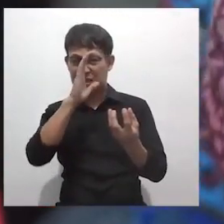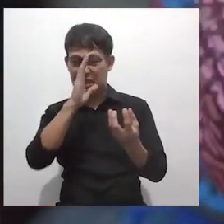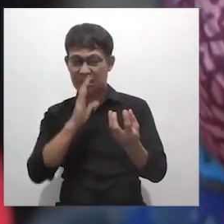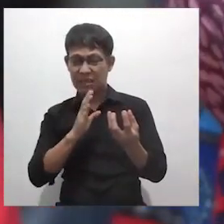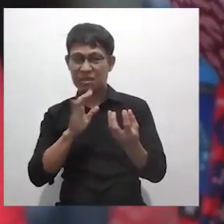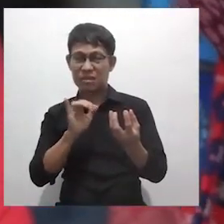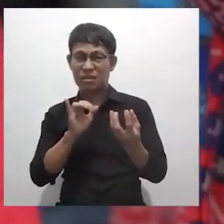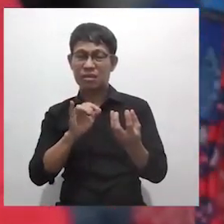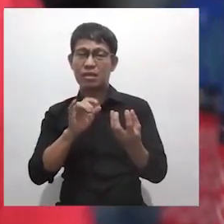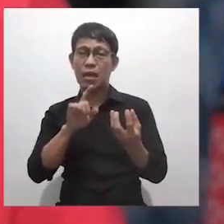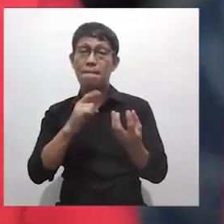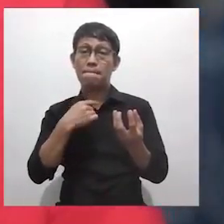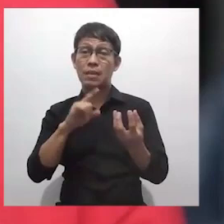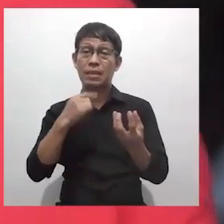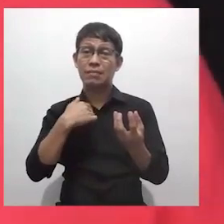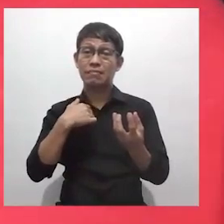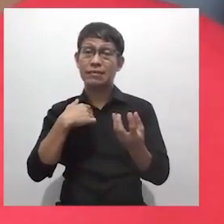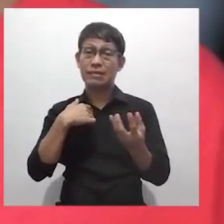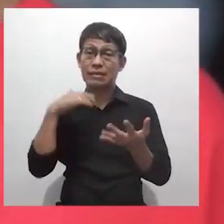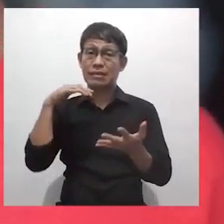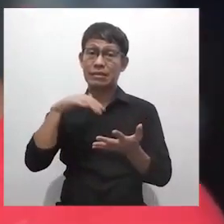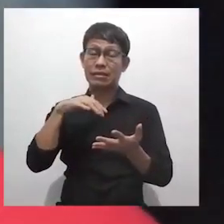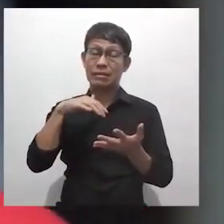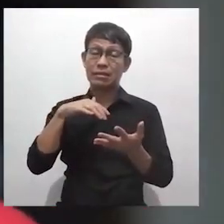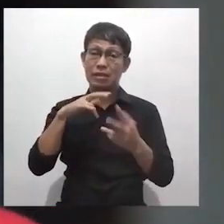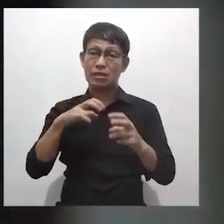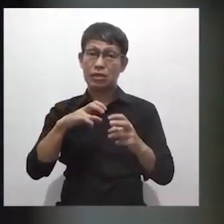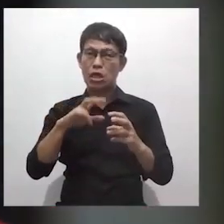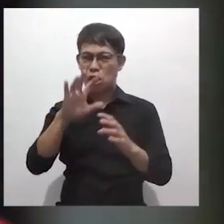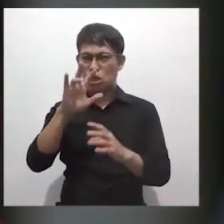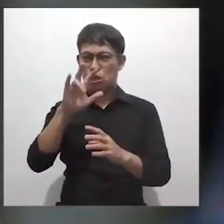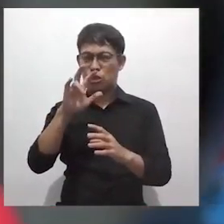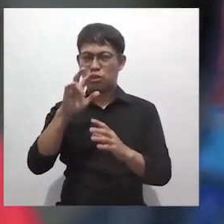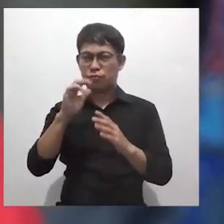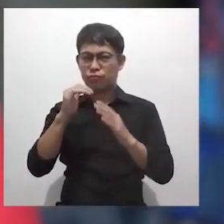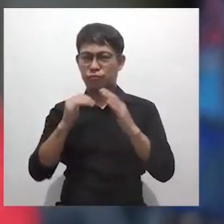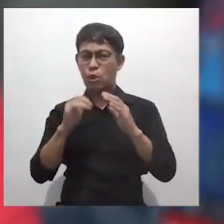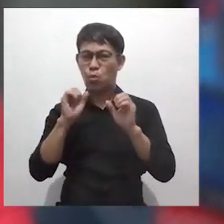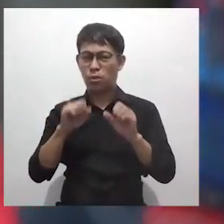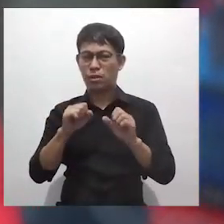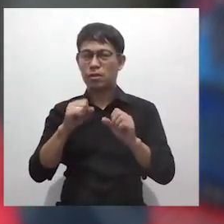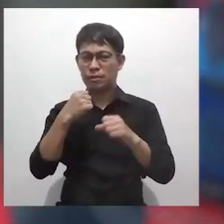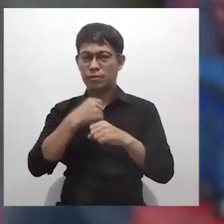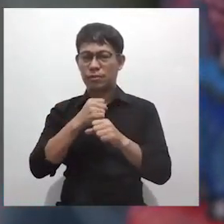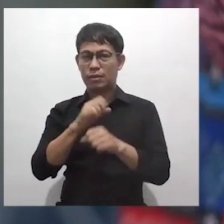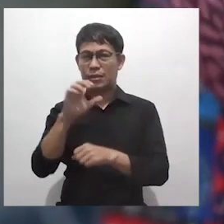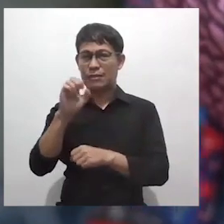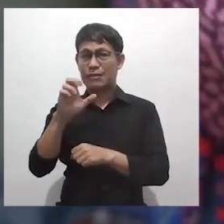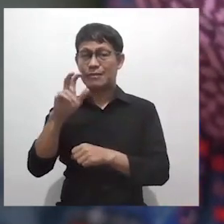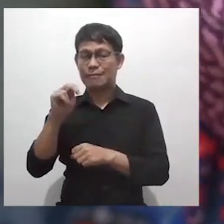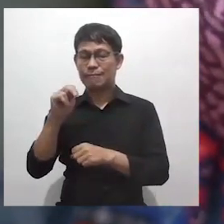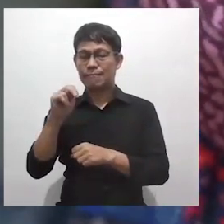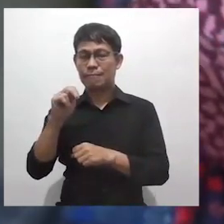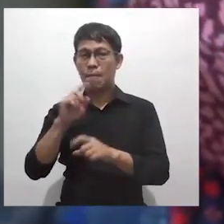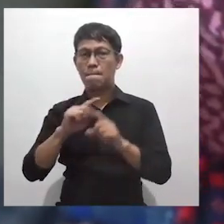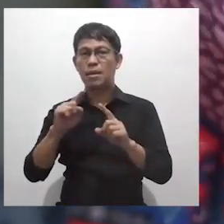konting sira na po. Pero ayun po sa ibang pag-aaral naman, below 13 years old, meron pa namang gagawa ng konting similya po